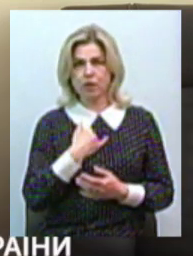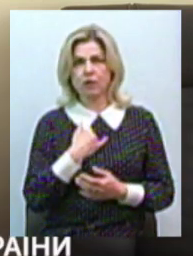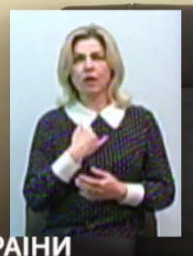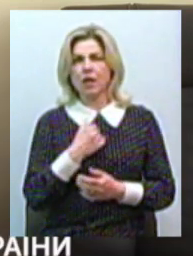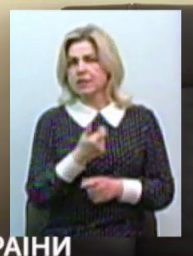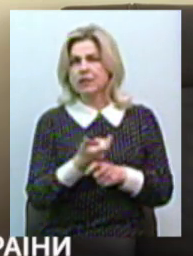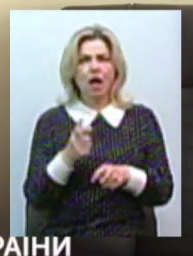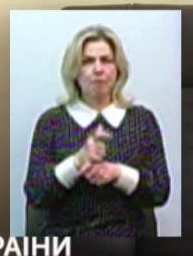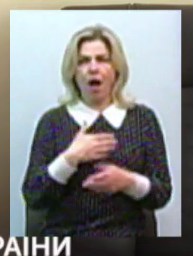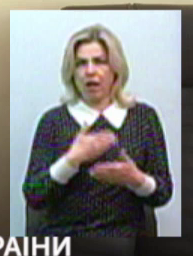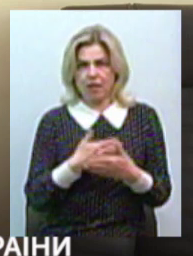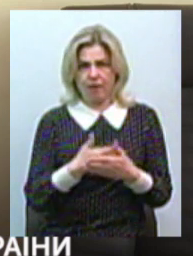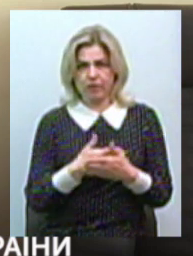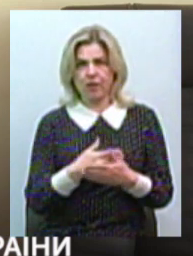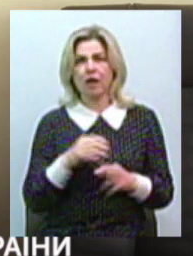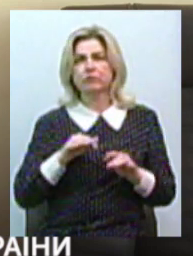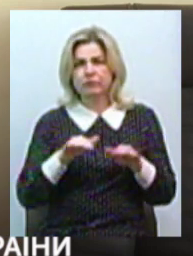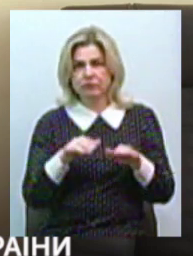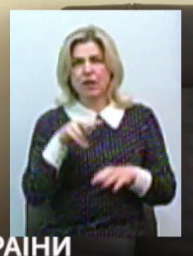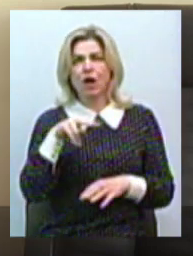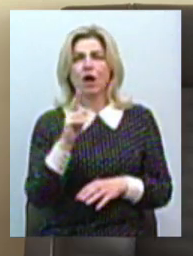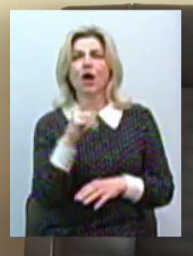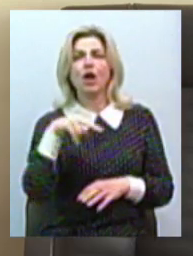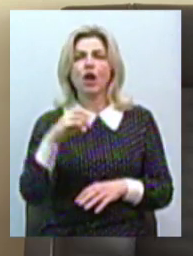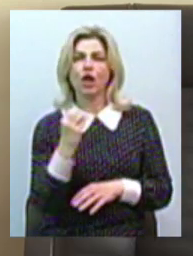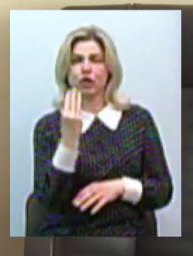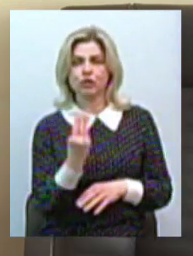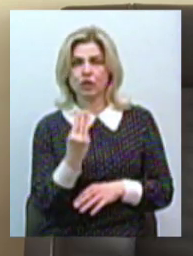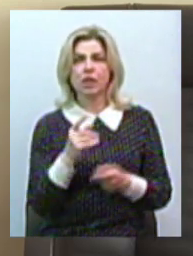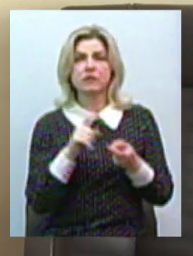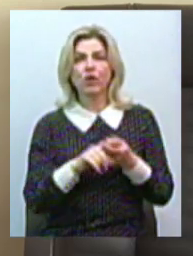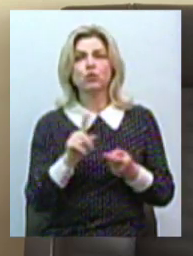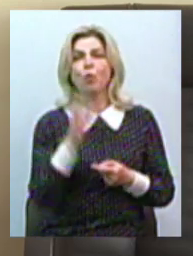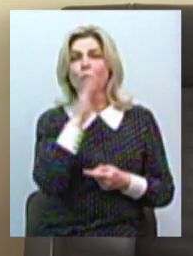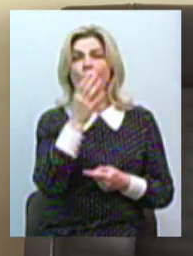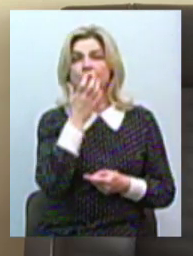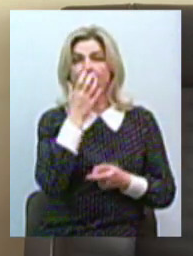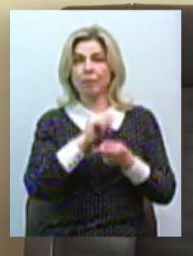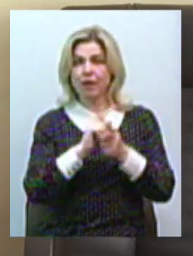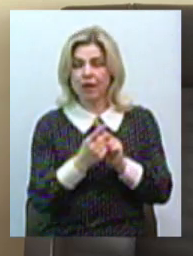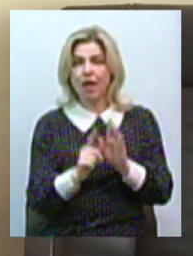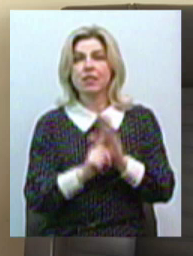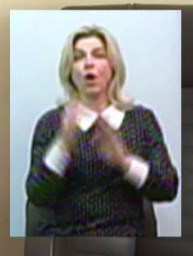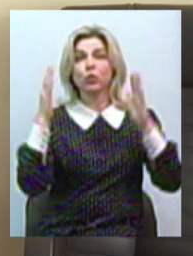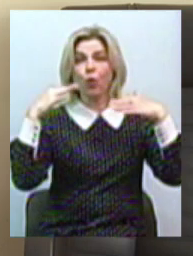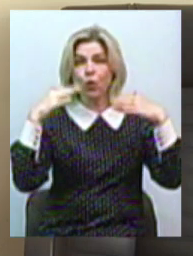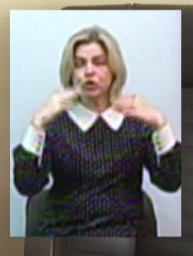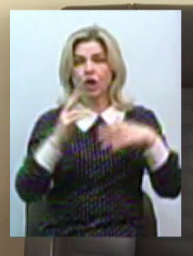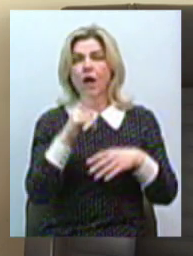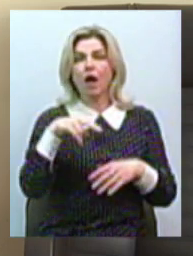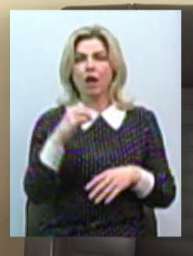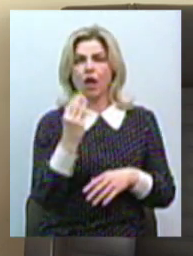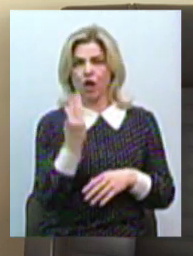активності кліщів. Це в першу чергу пов'язано з тим, що потепліло, зараз пройшли дощики ще, кліщі